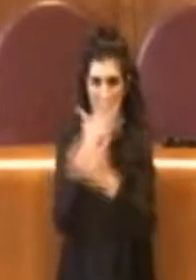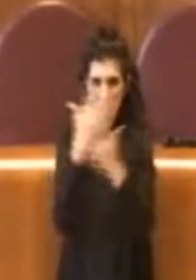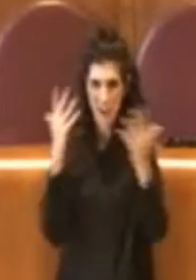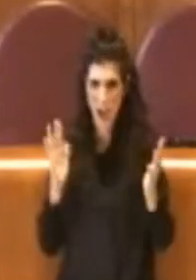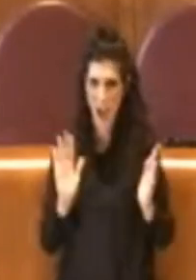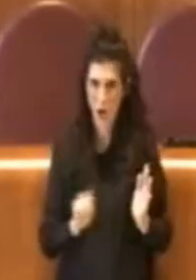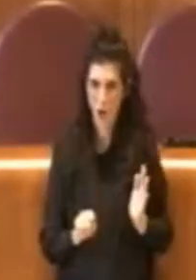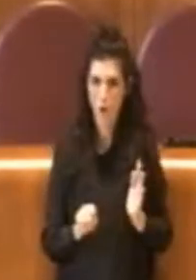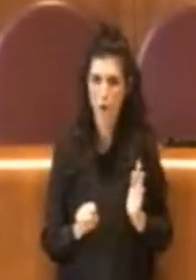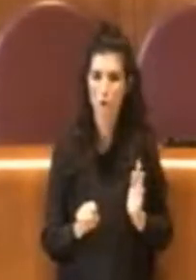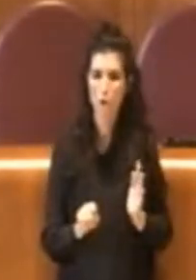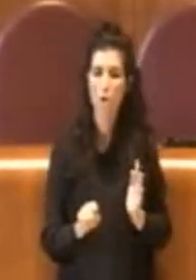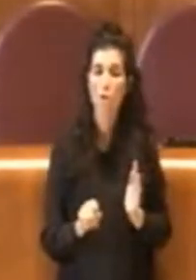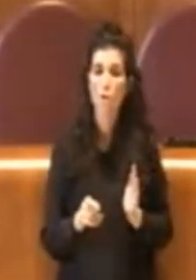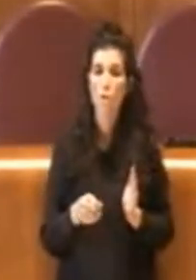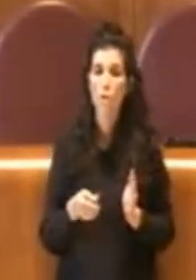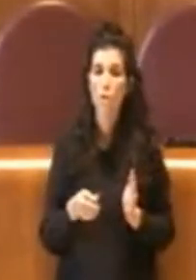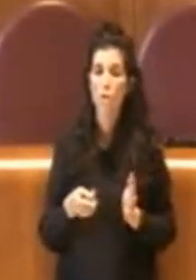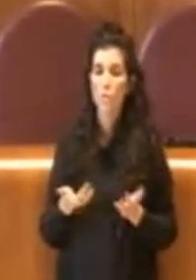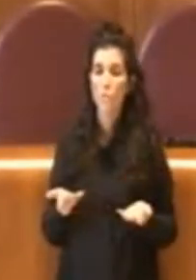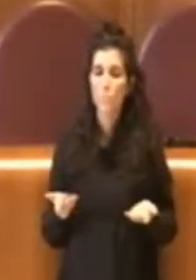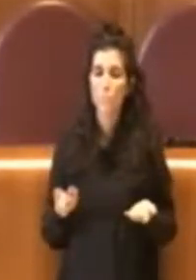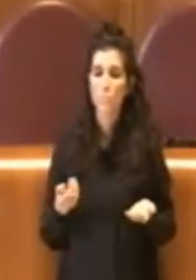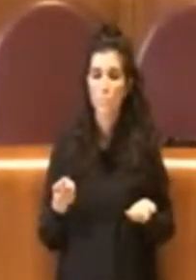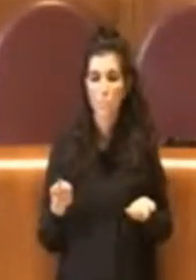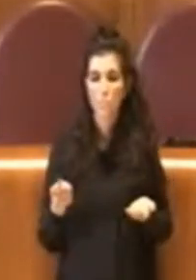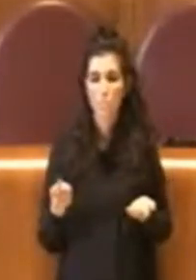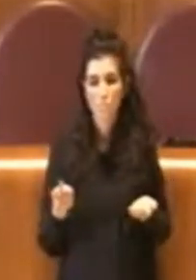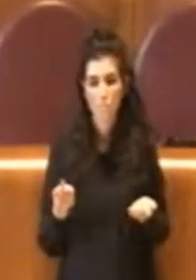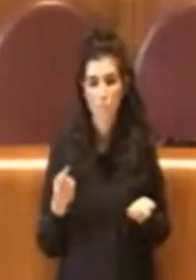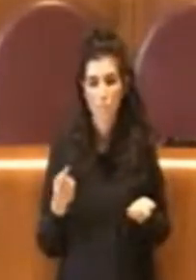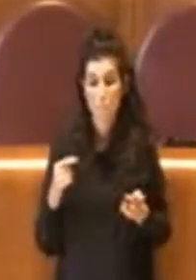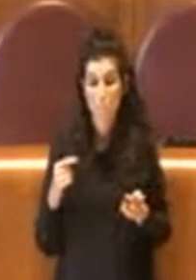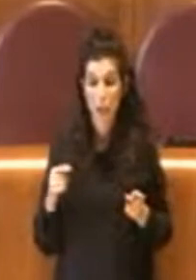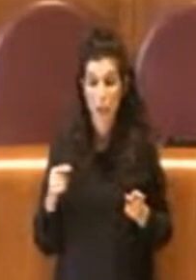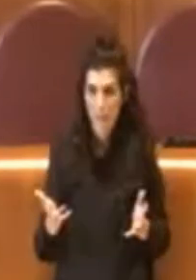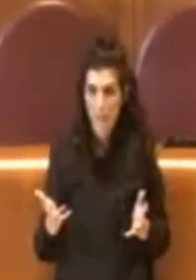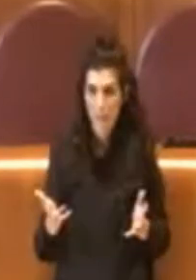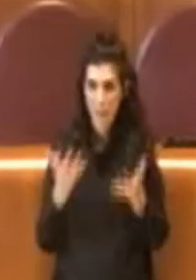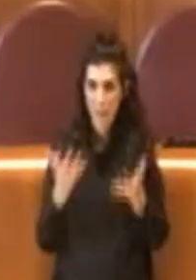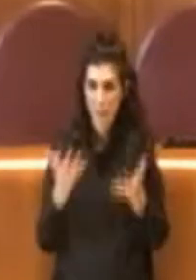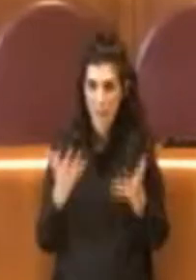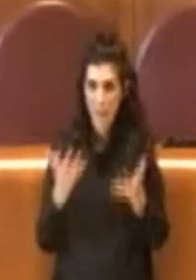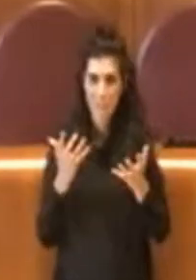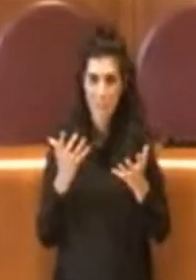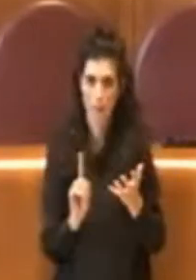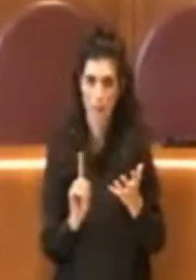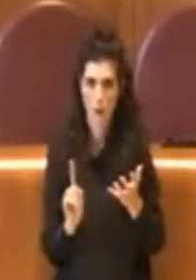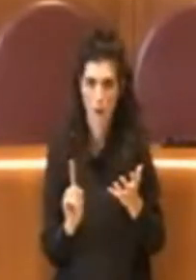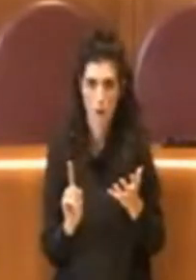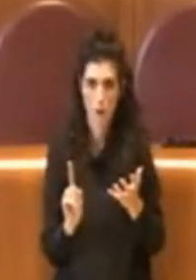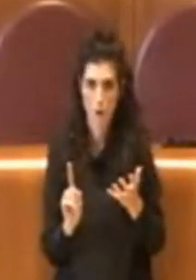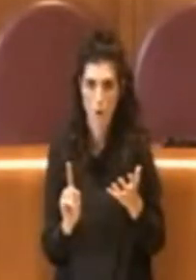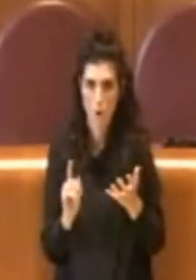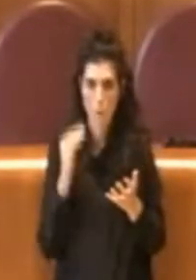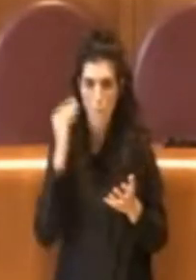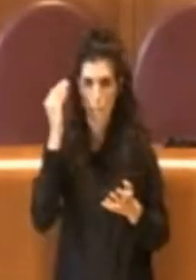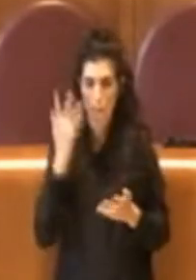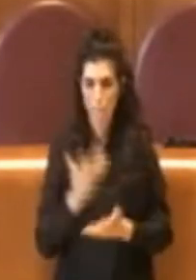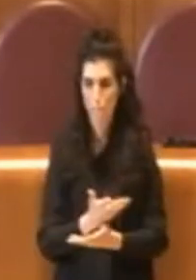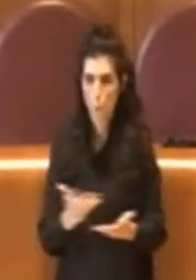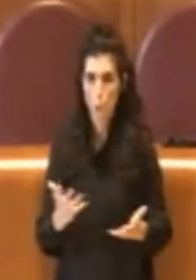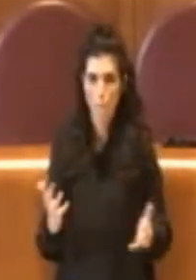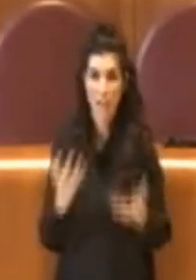probabilmente non appaiono così evidenti all'opinione pubblica, ma stanno mettendo questa